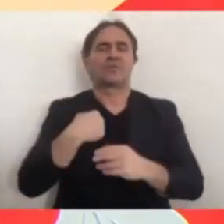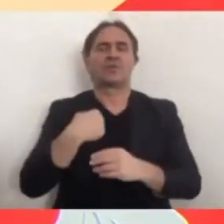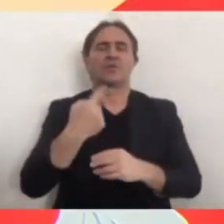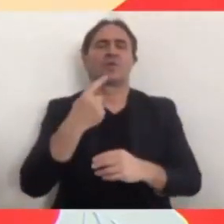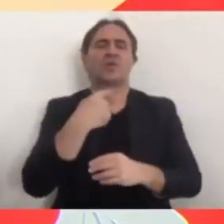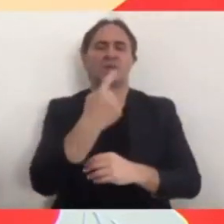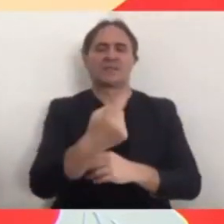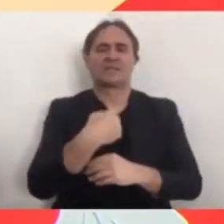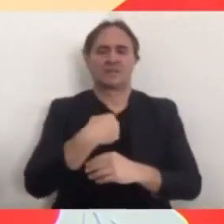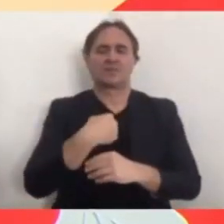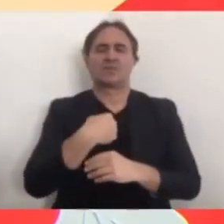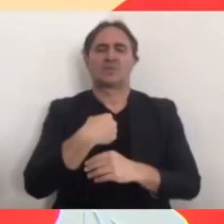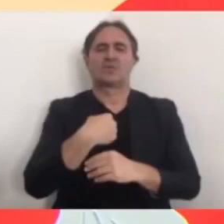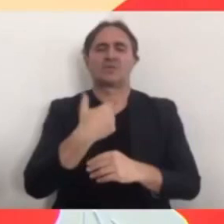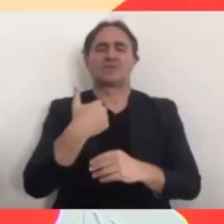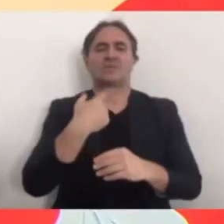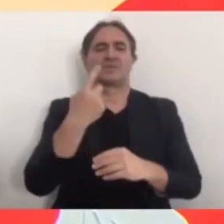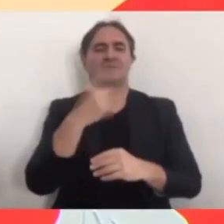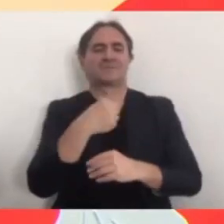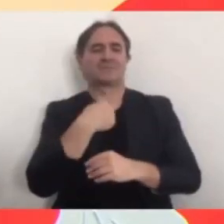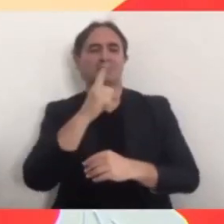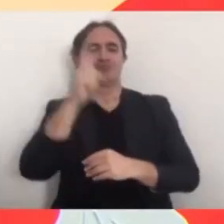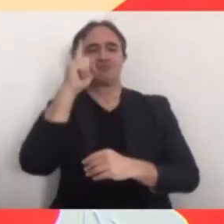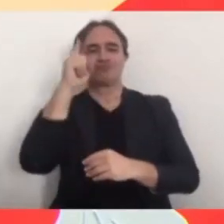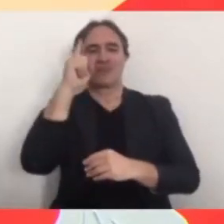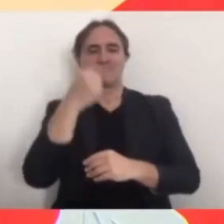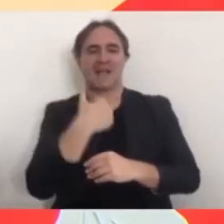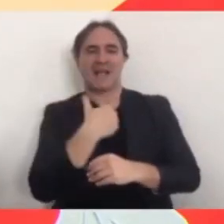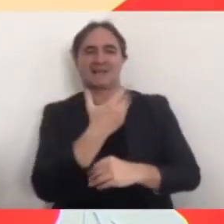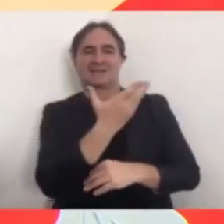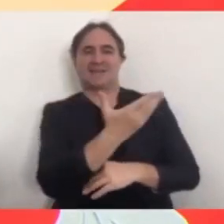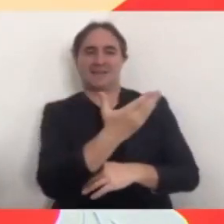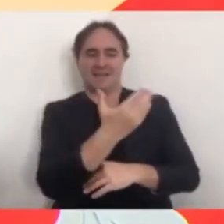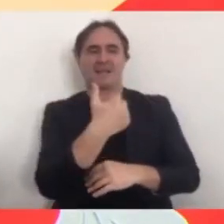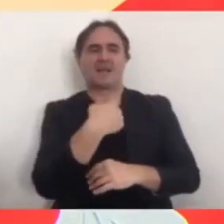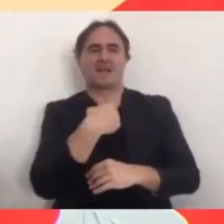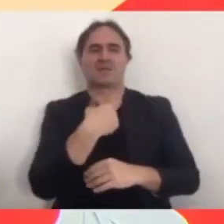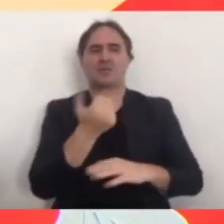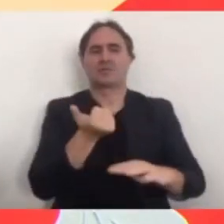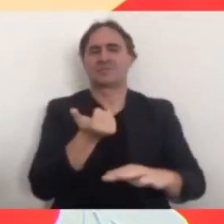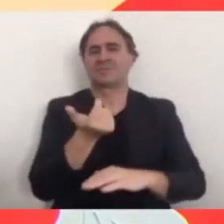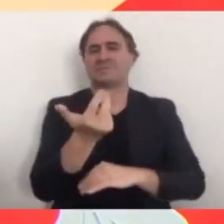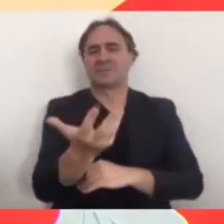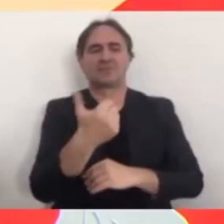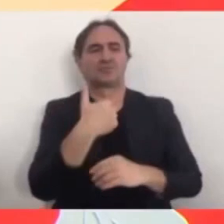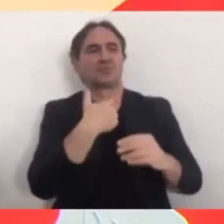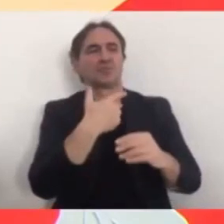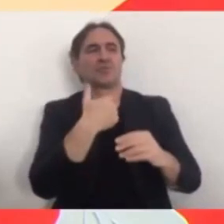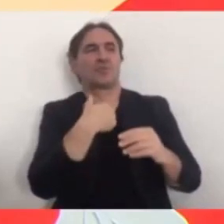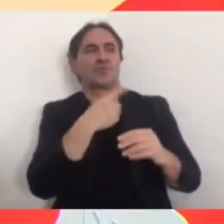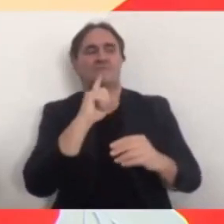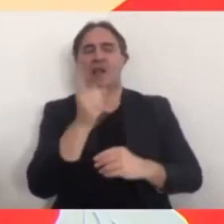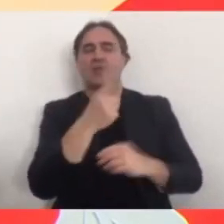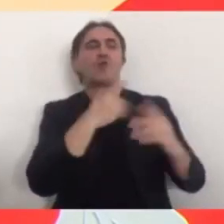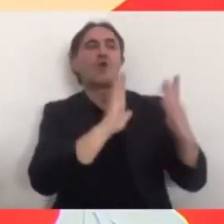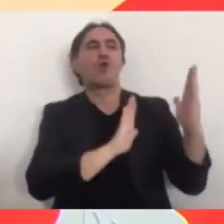Germania, che è un Paese con cui spesso è opportuno confrontarci per l